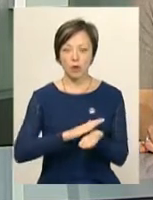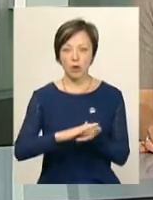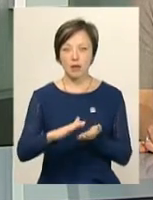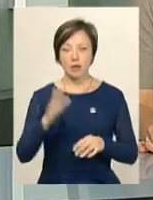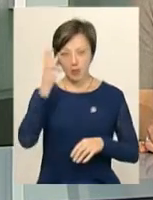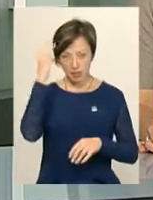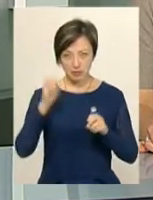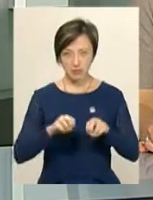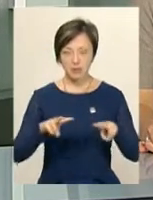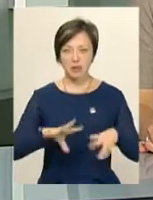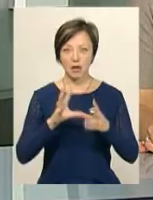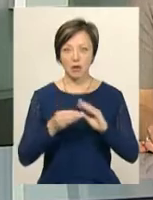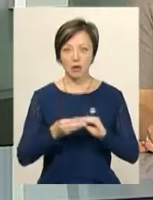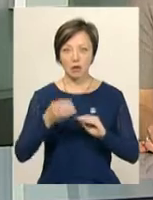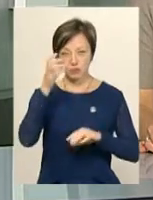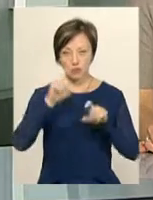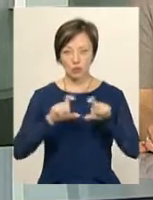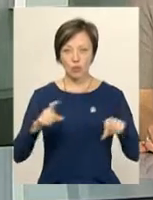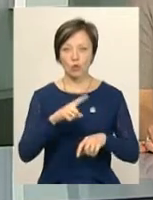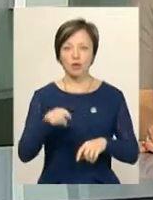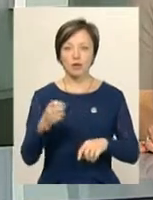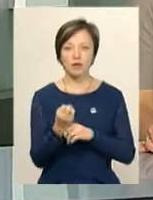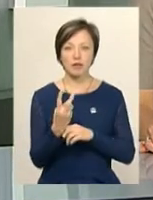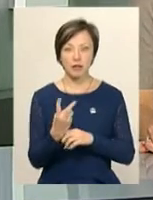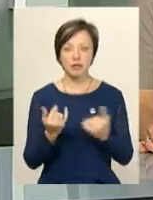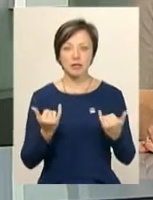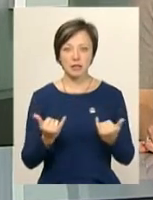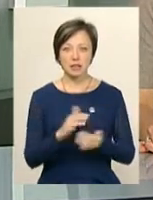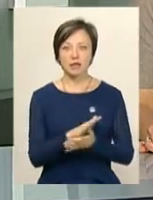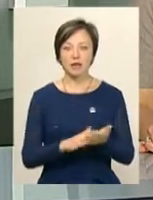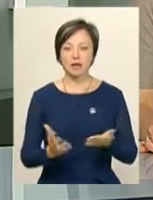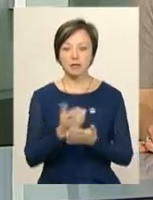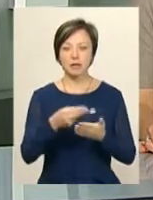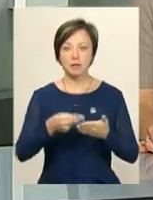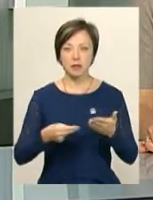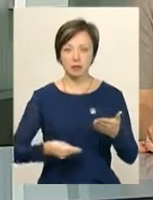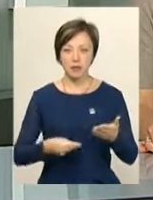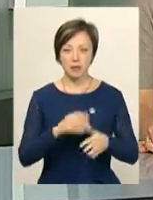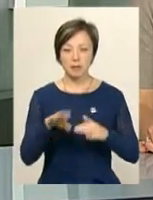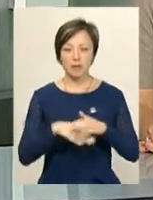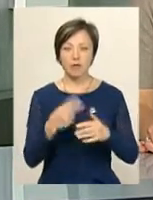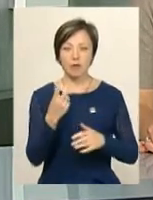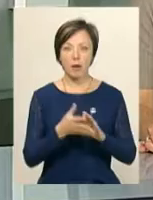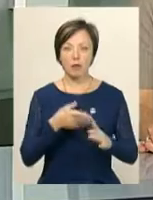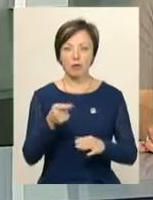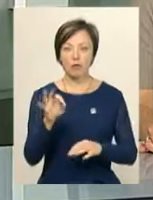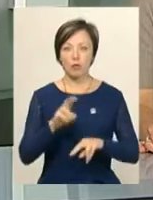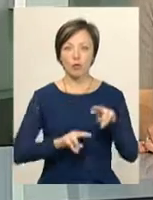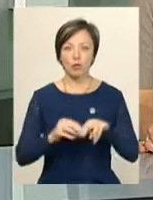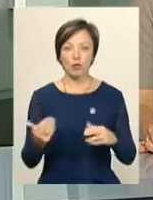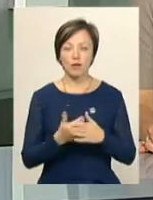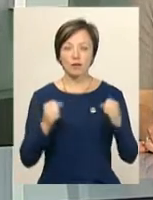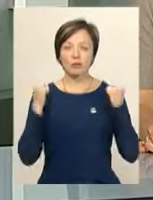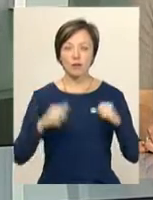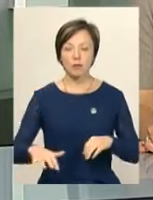Хмельницькій спеціалізованій загальноосвітній школі номер 12. Нині ж триває збір підписів під двома петиціями про будівництво нових